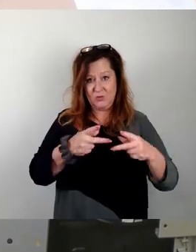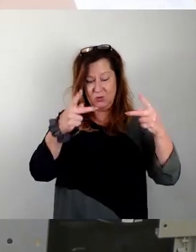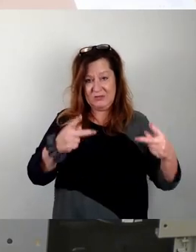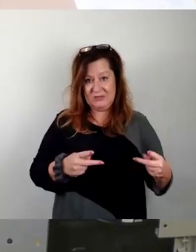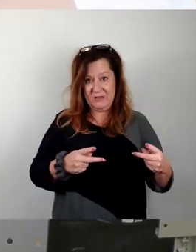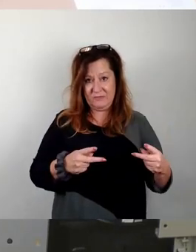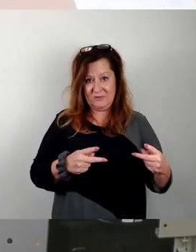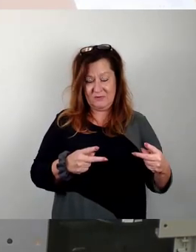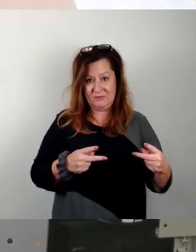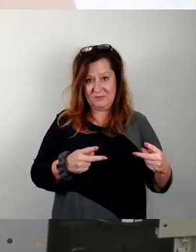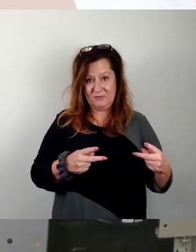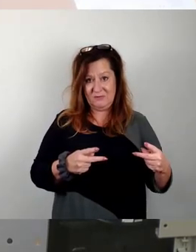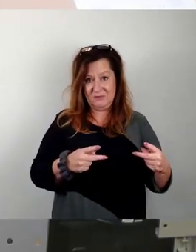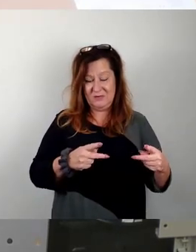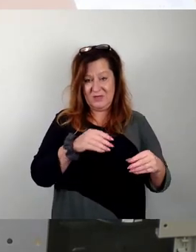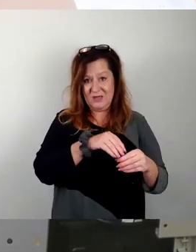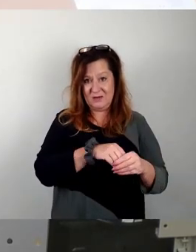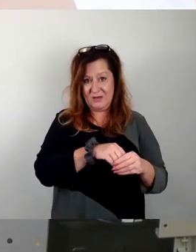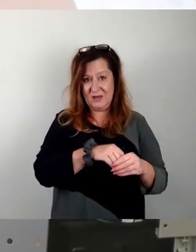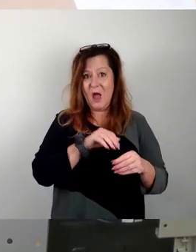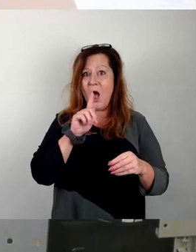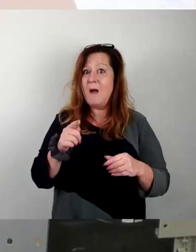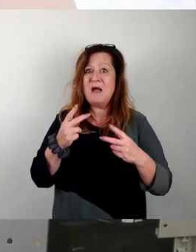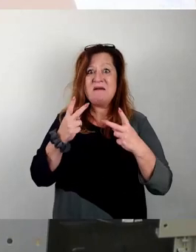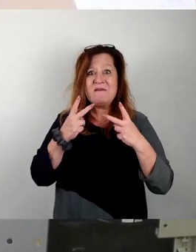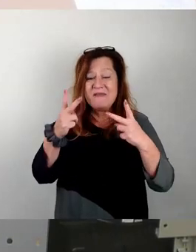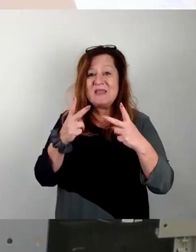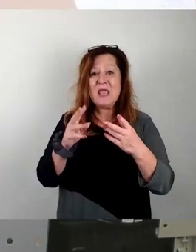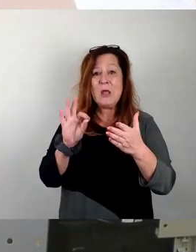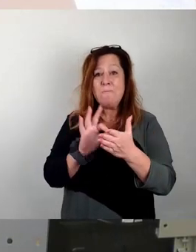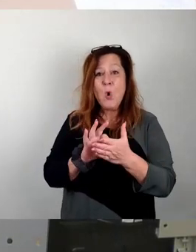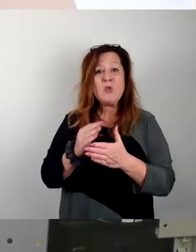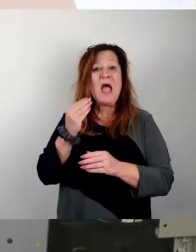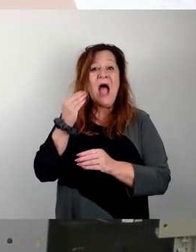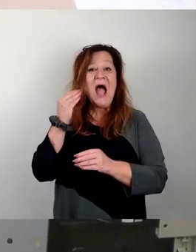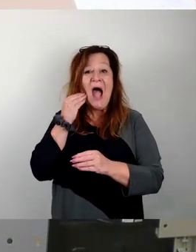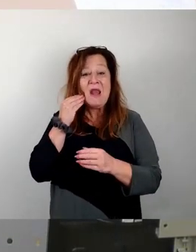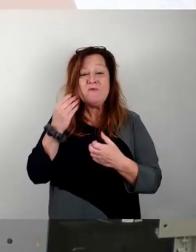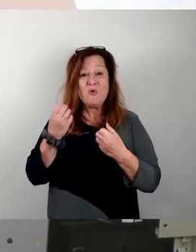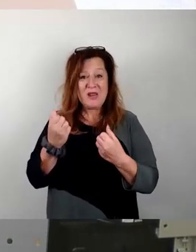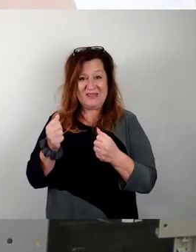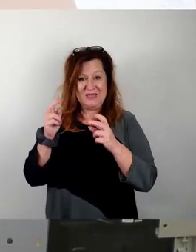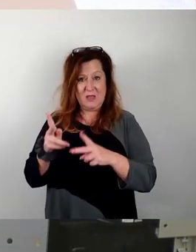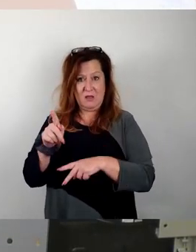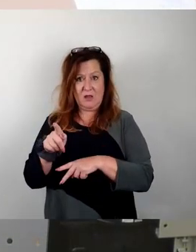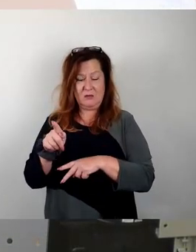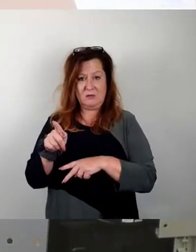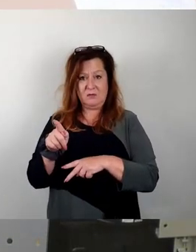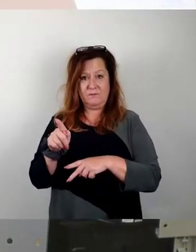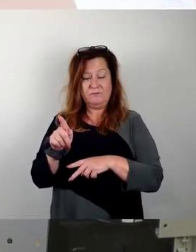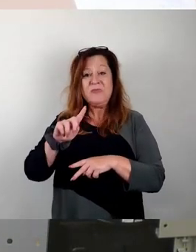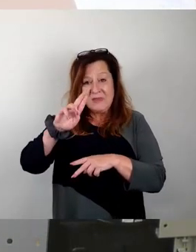Um nun auch den wichtigen Aspekt der Anwohnersicherheit in den Fokus zu rücken, haben wir diese Petition gestartet.